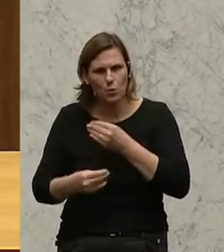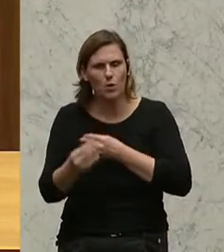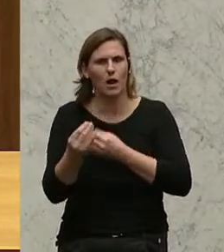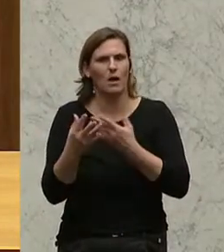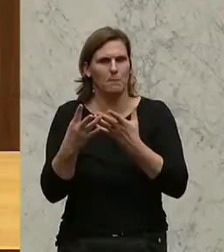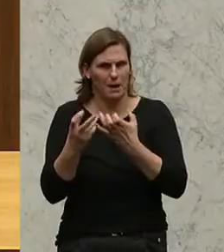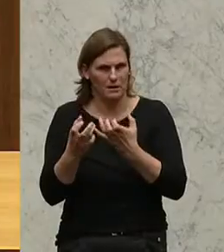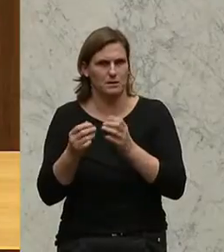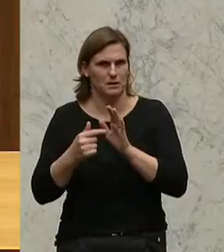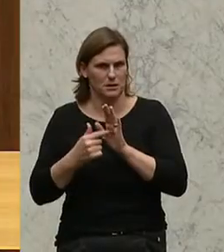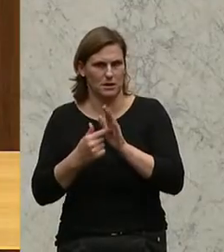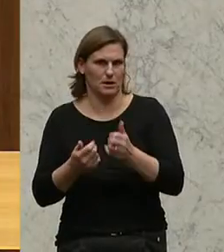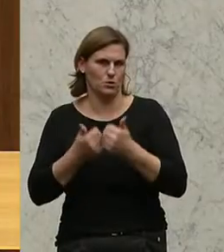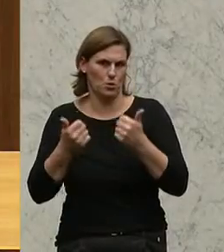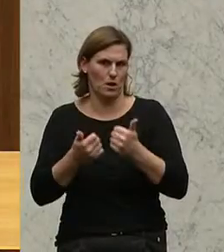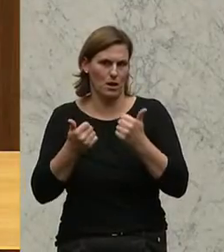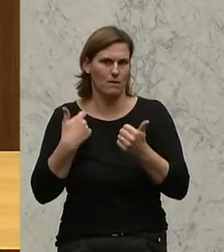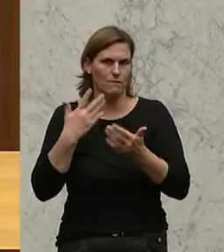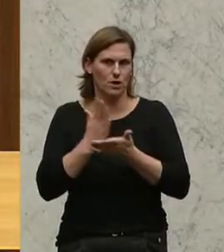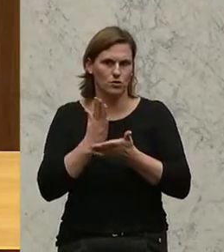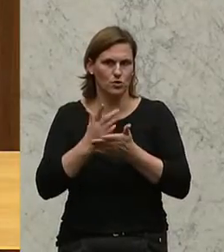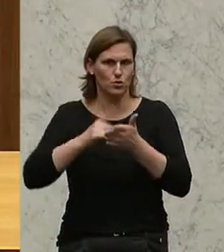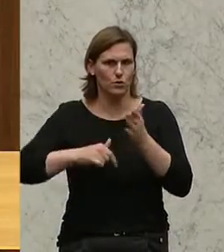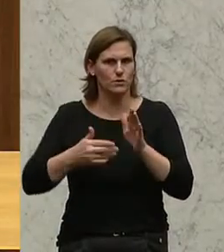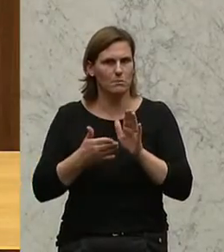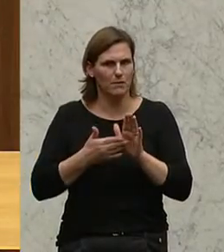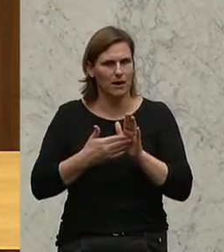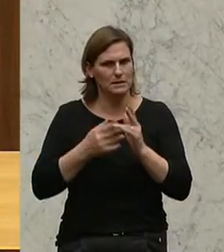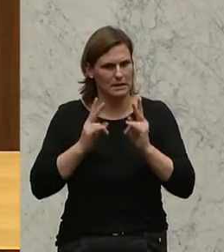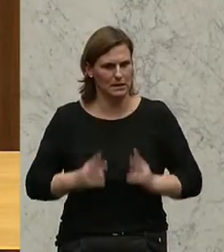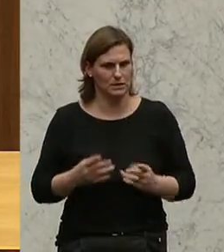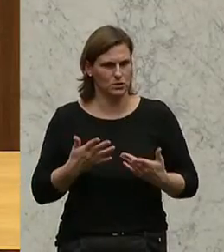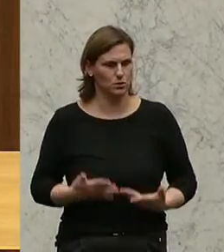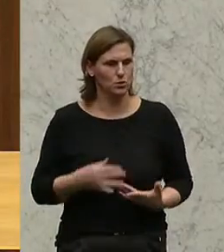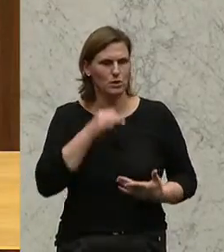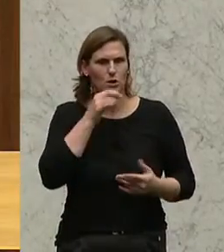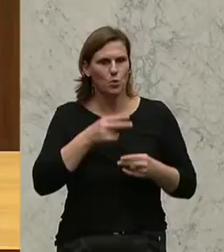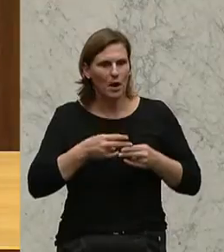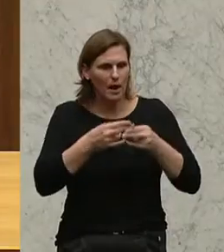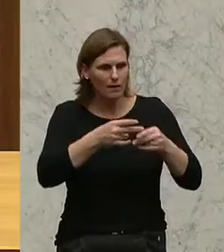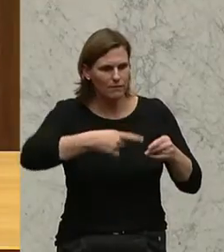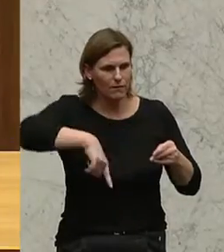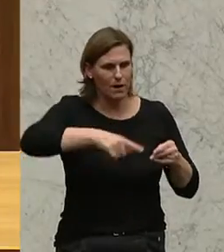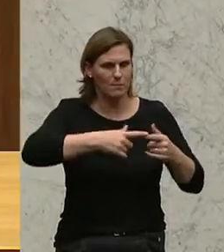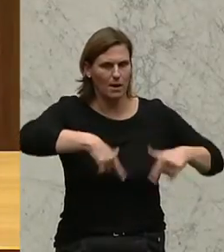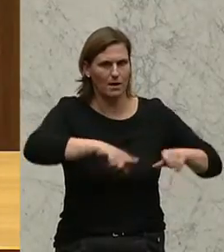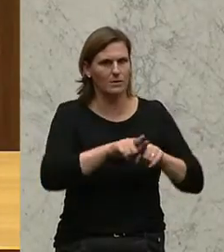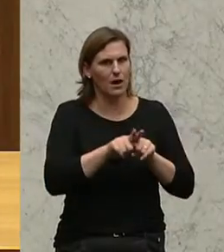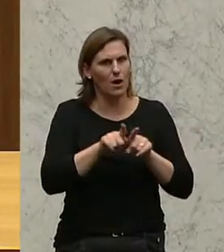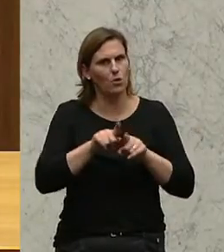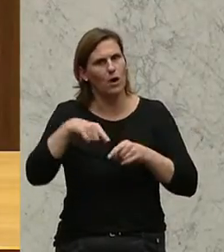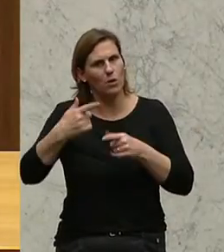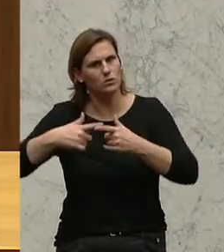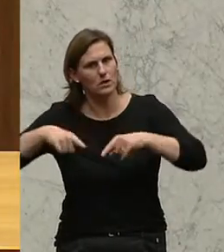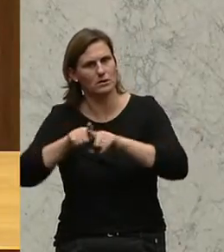hervorragend. Wurde auch schon oft unter Beweis gestellt, ist auch richtig so. Nicht nur Hilfe in Österreich, sondern auch im Ausland.